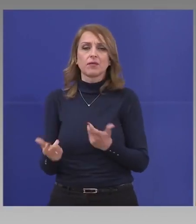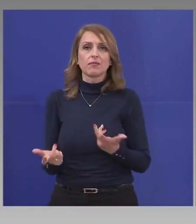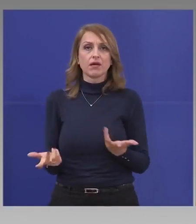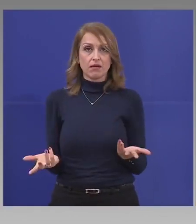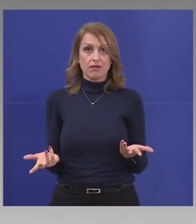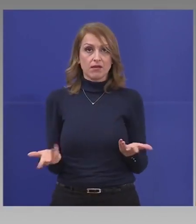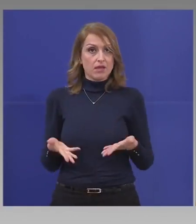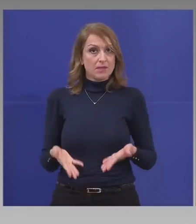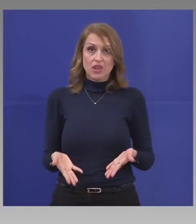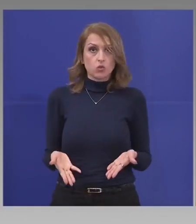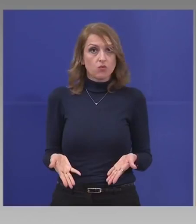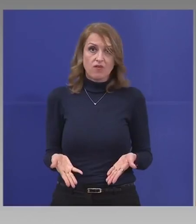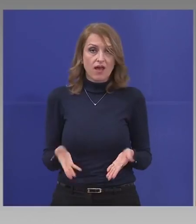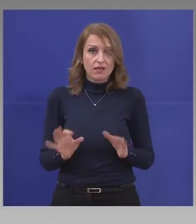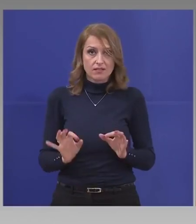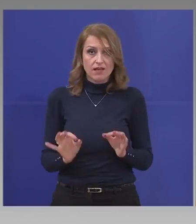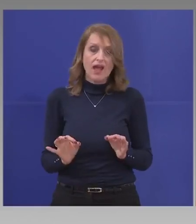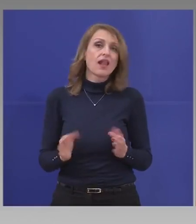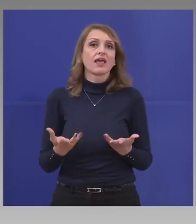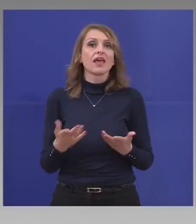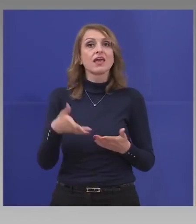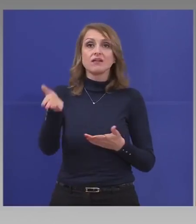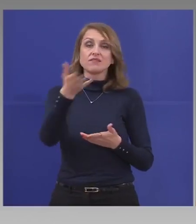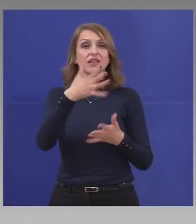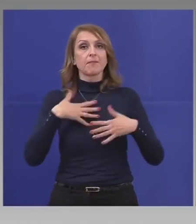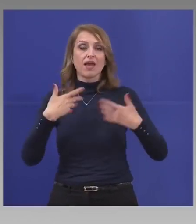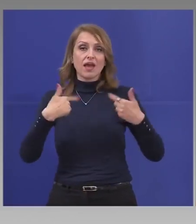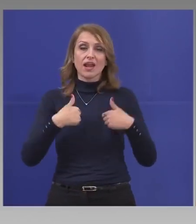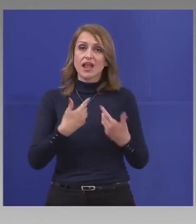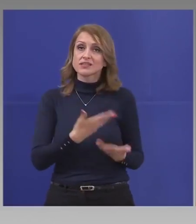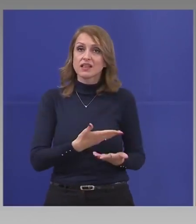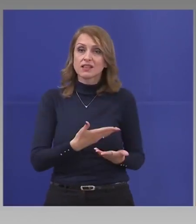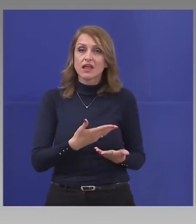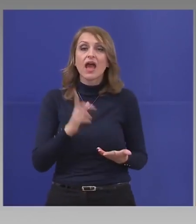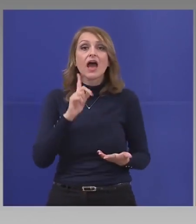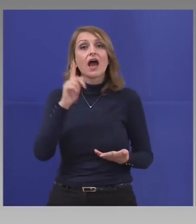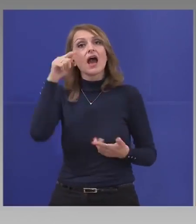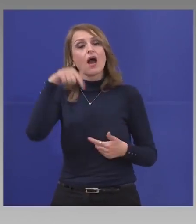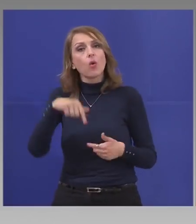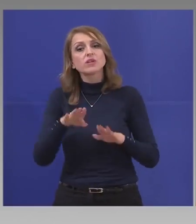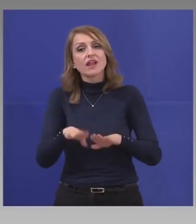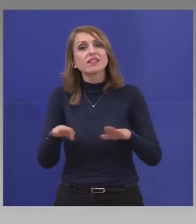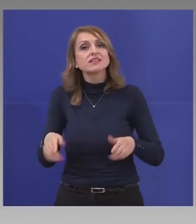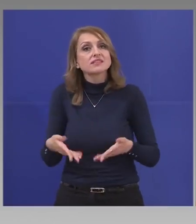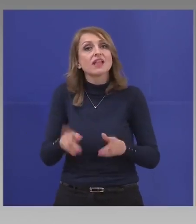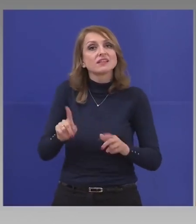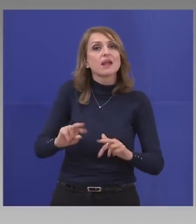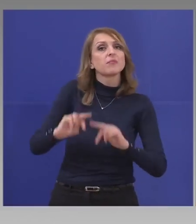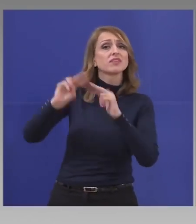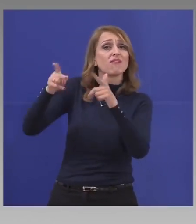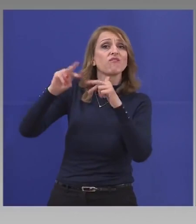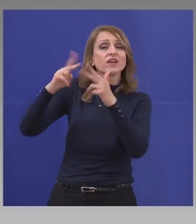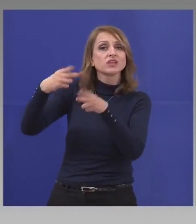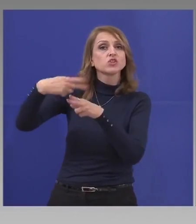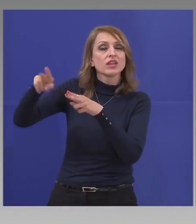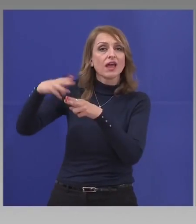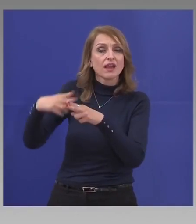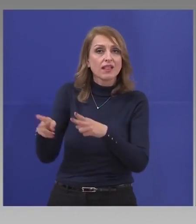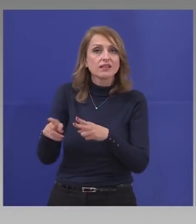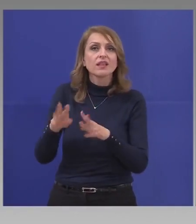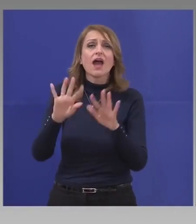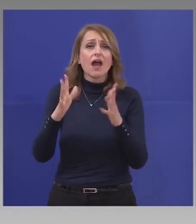Това ли е държавническото? За да ме харесат. А утре децата ни нали тре ги върнат. И като е съсипана и